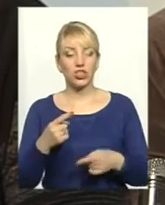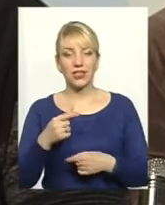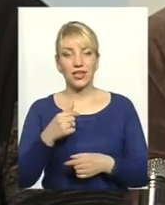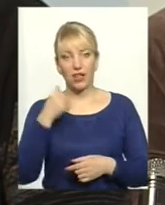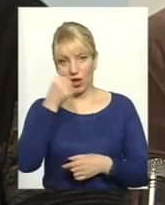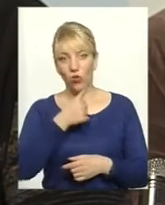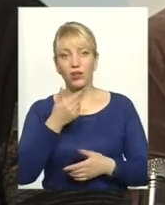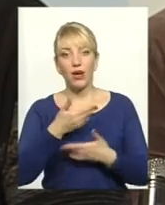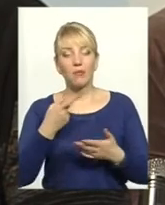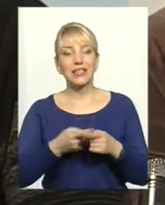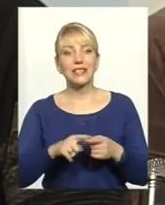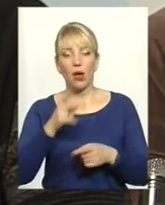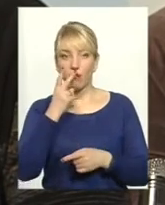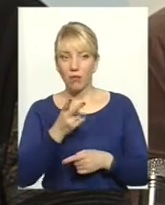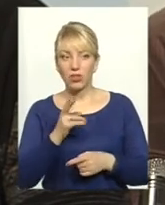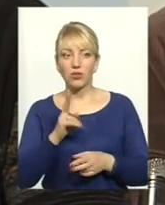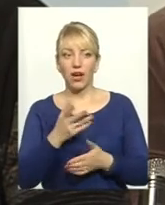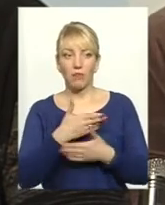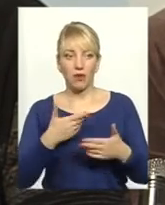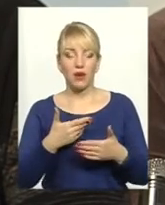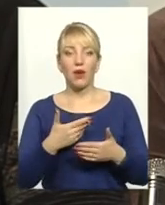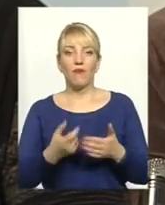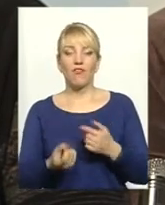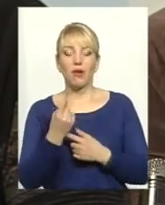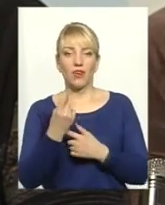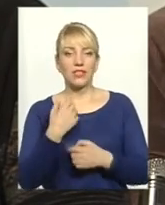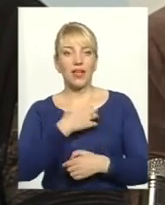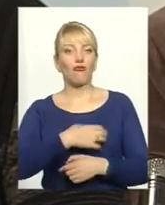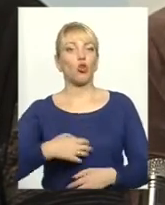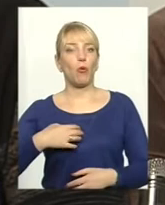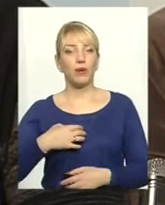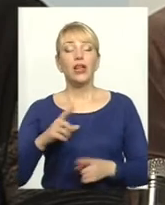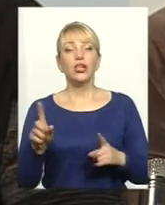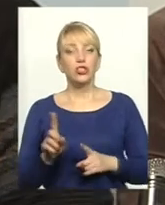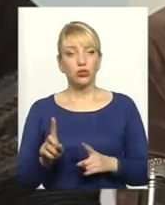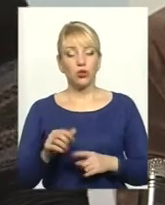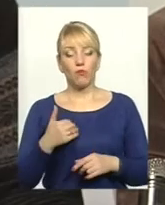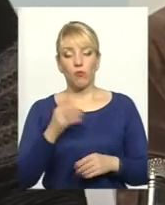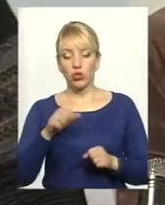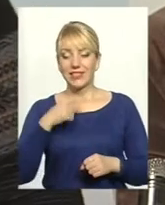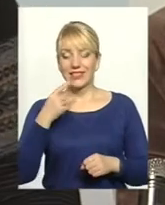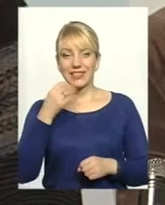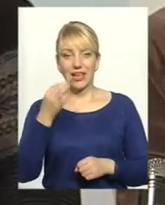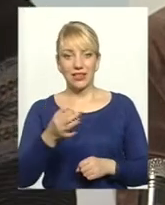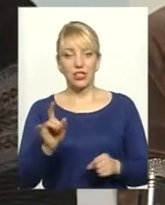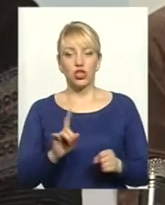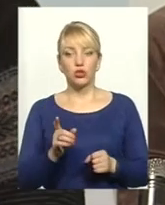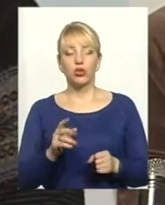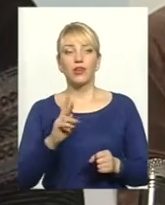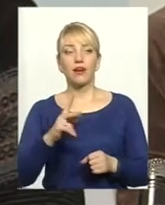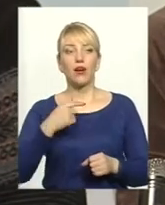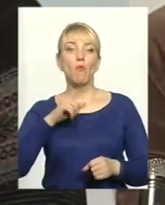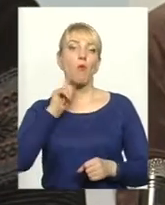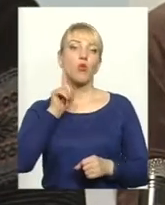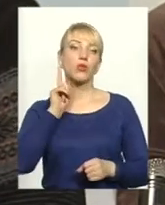це побачимо, так як сьогодні ми виявилися в топі. Єдине, що я можу сказати, це те, що як молодий,